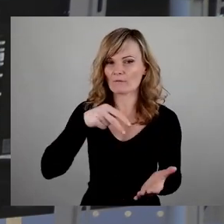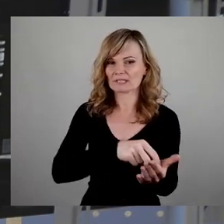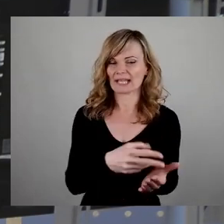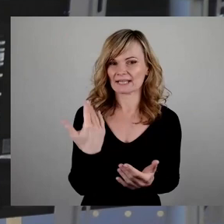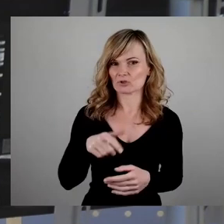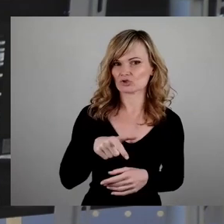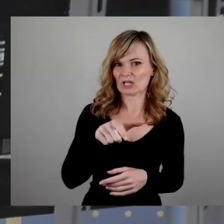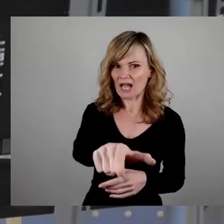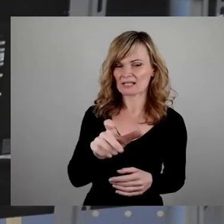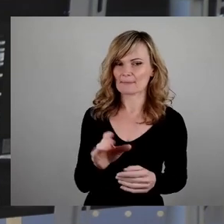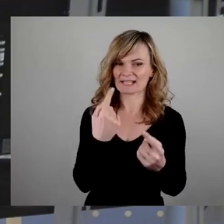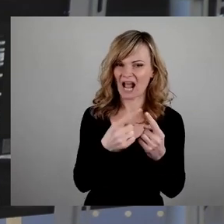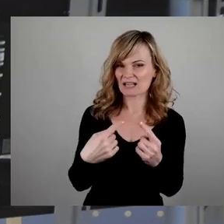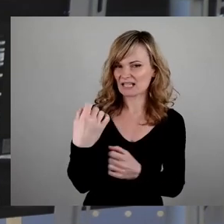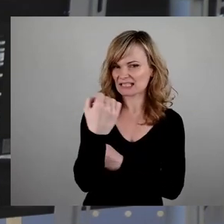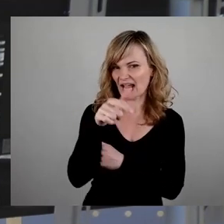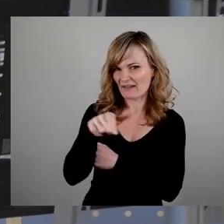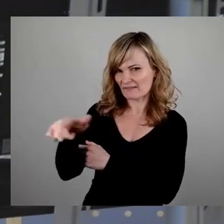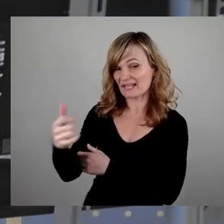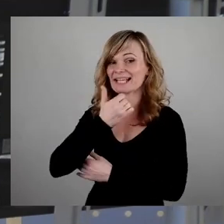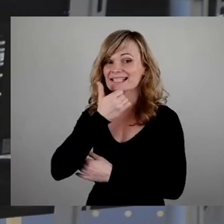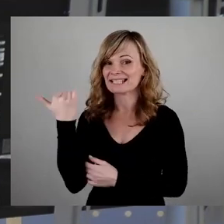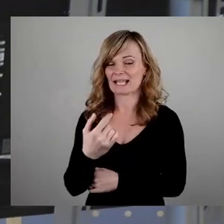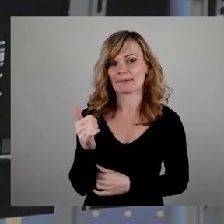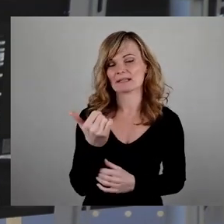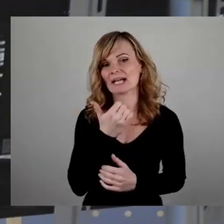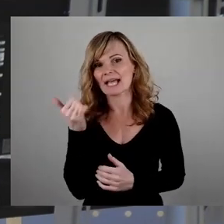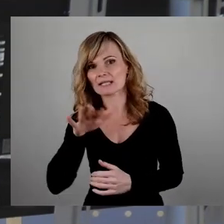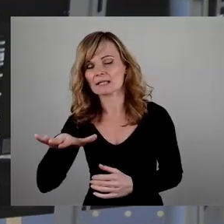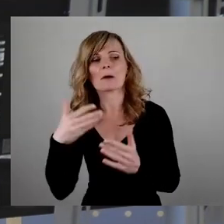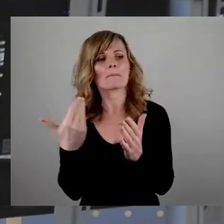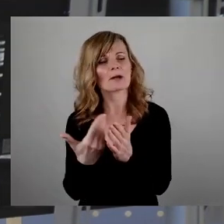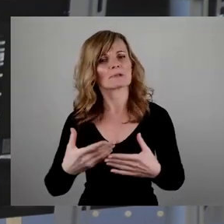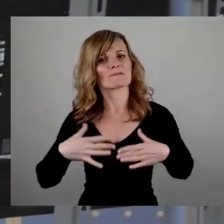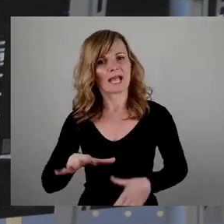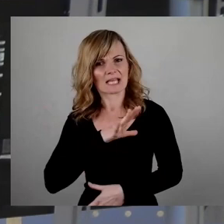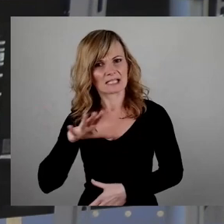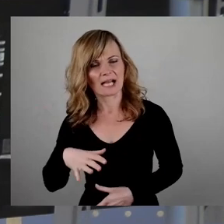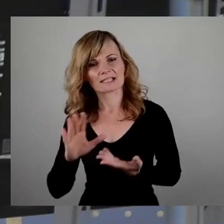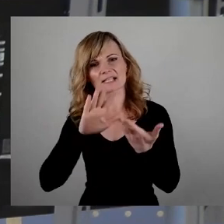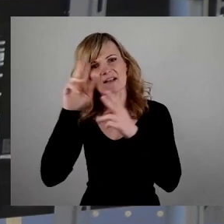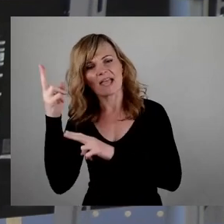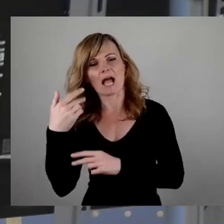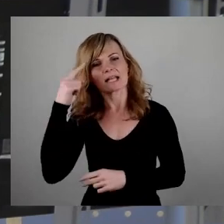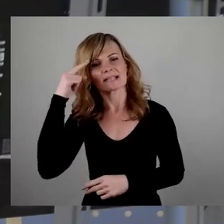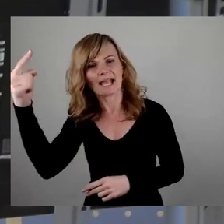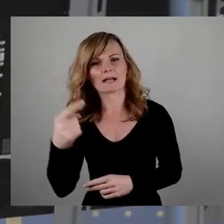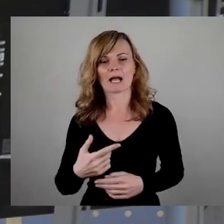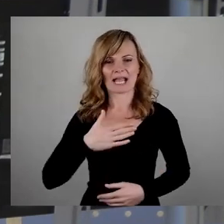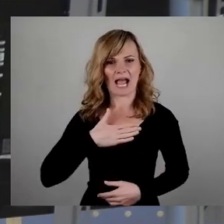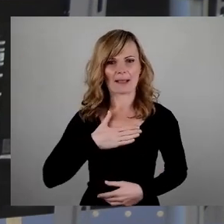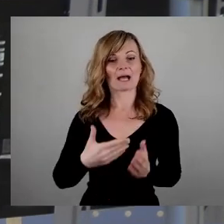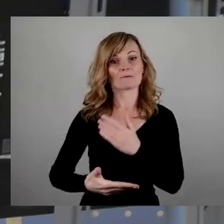anderen Kräften der extremen Rechten, wie den Freien Sachsen, den Querdenkern, der Heimat, vormals NPD